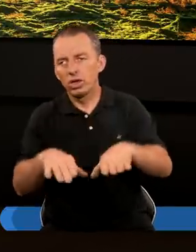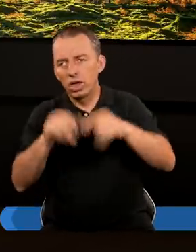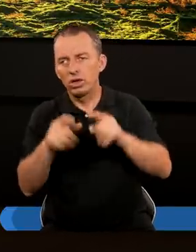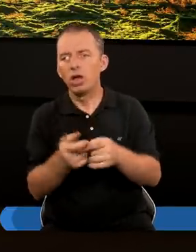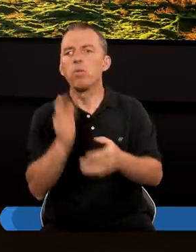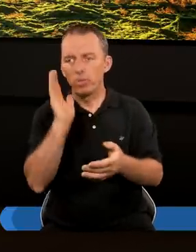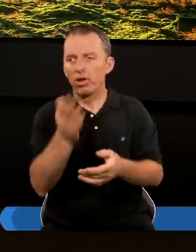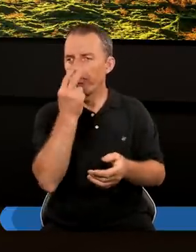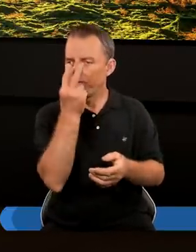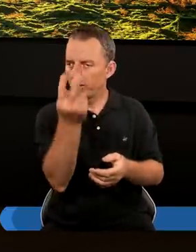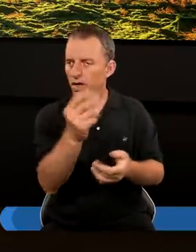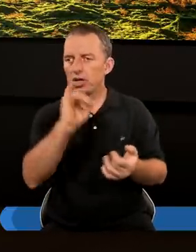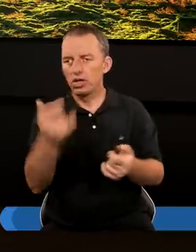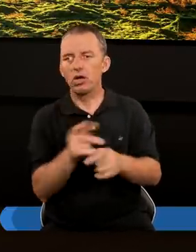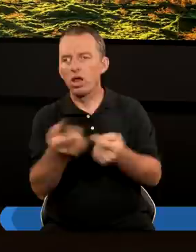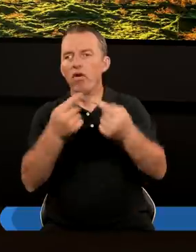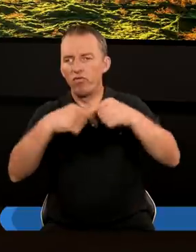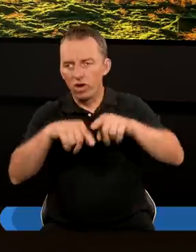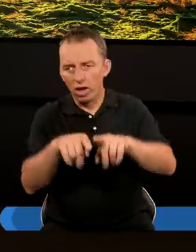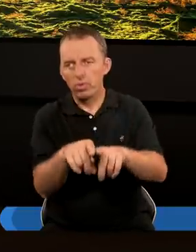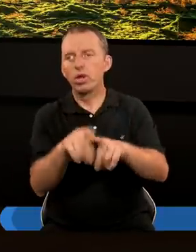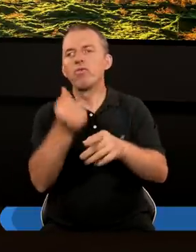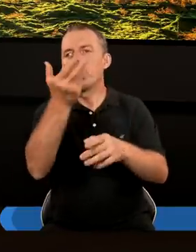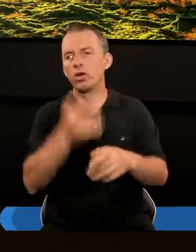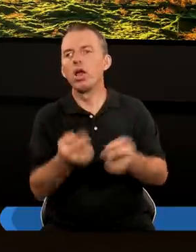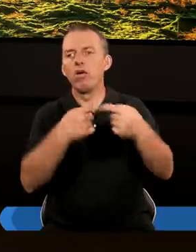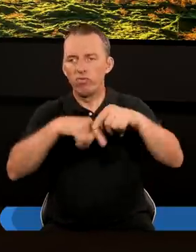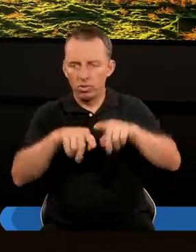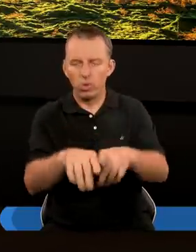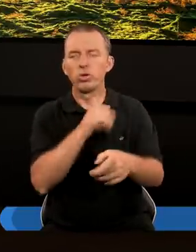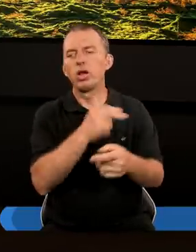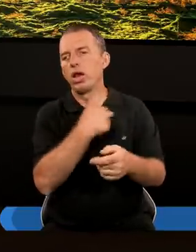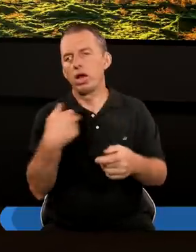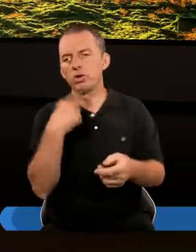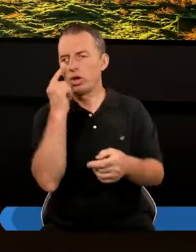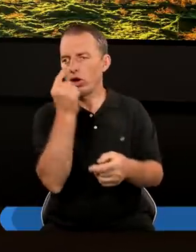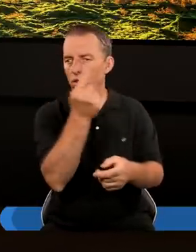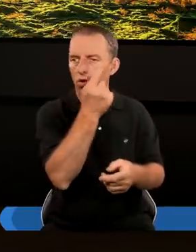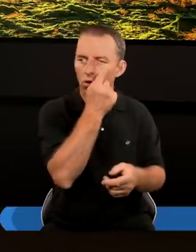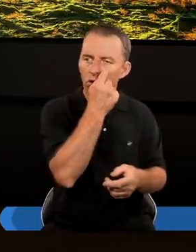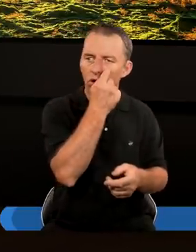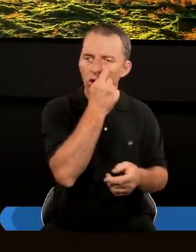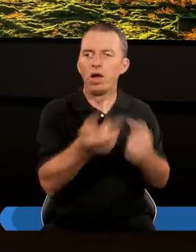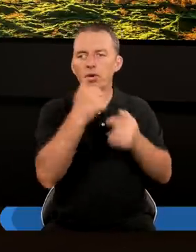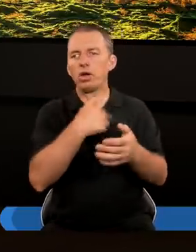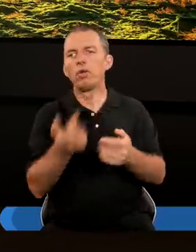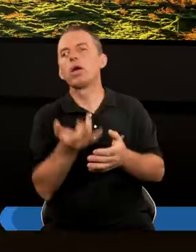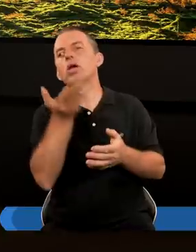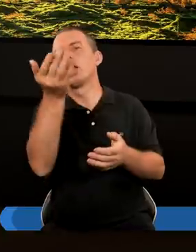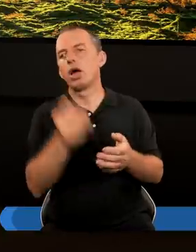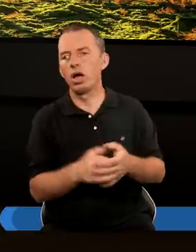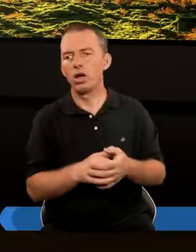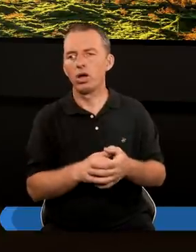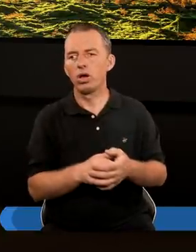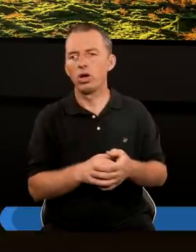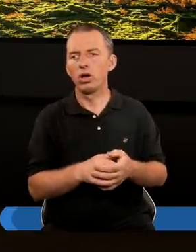Zaczną się dziać Wtedy będziemy widzieli Jak się wypełniają I wiele z nich Wypełnia się Na naszych oczach Ale przed nami jeszcze